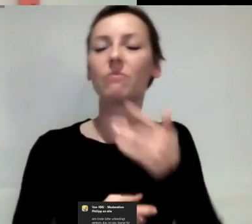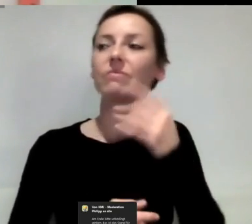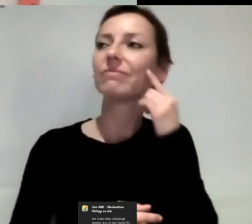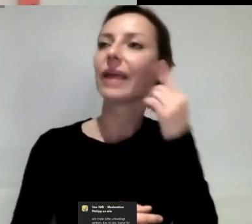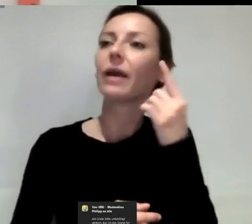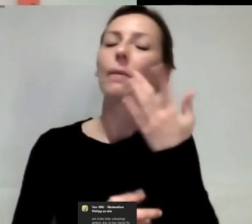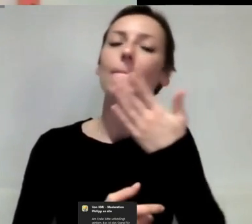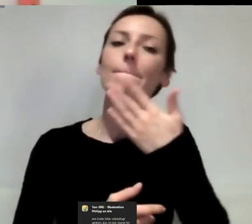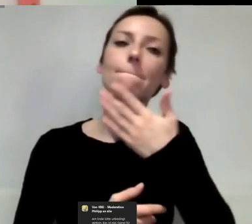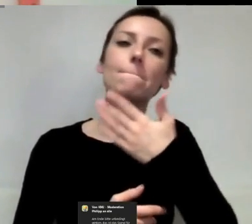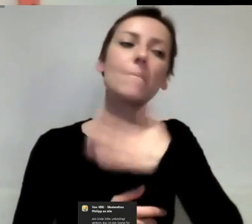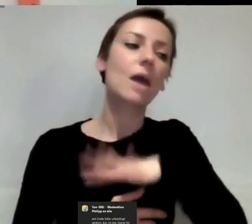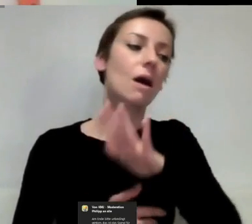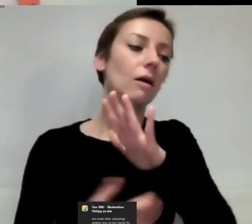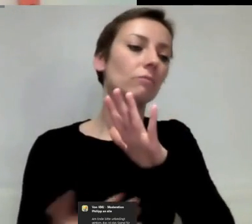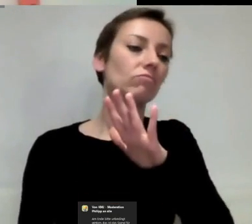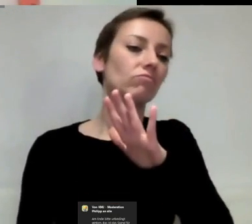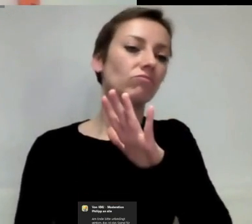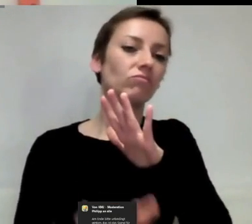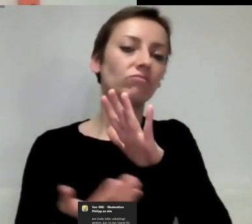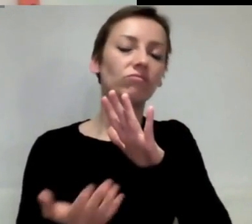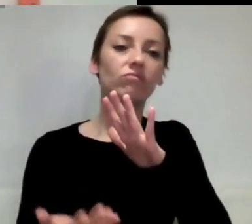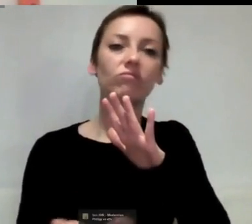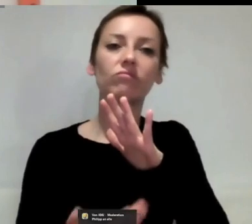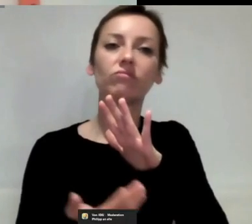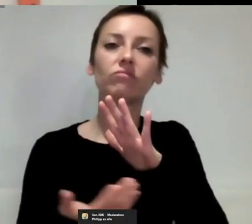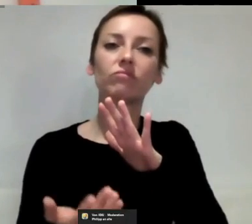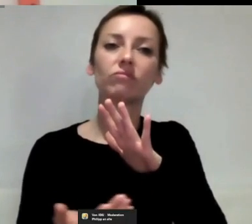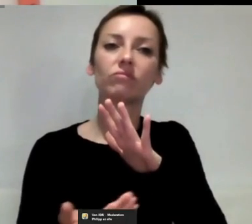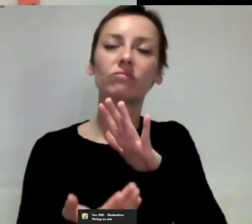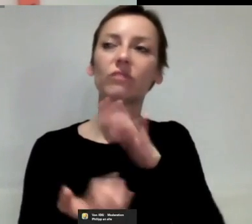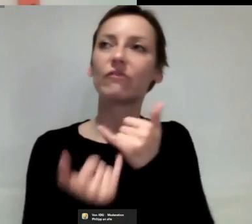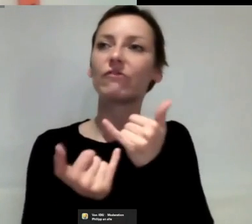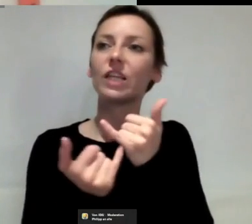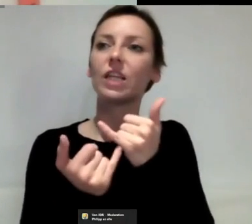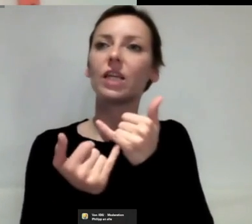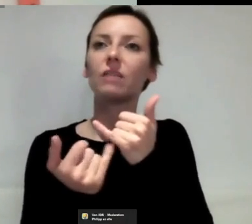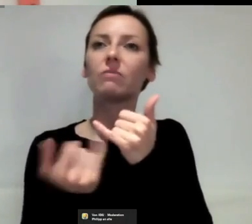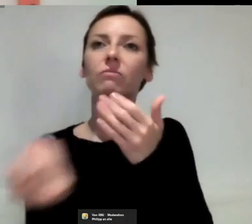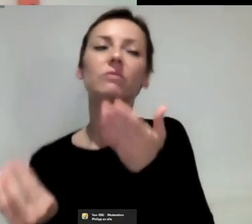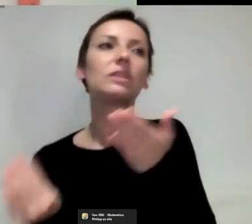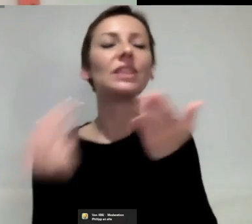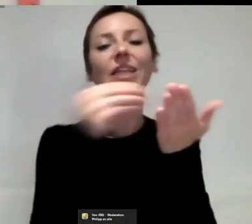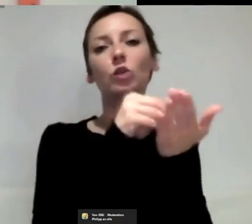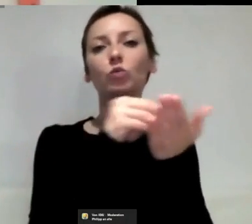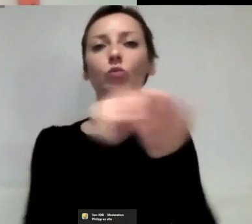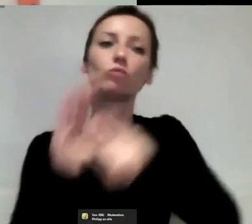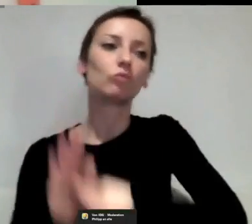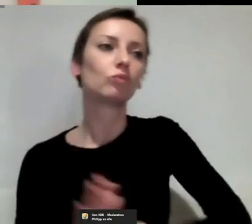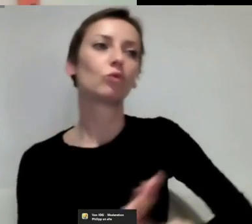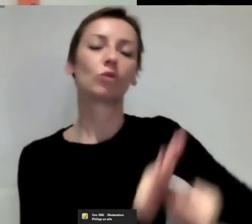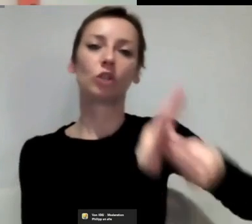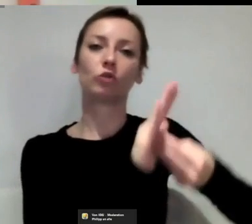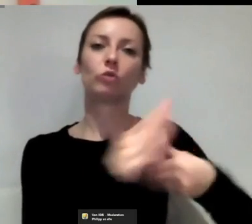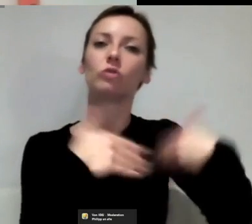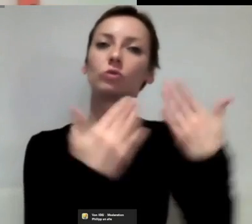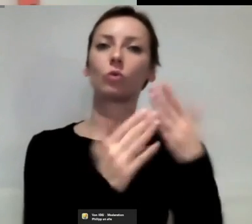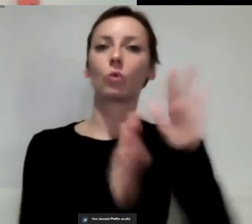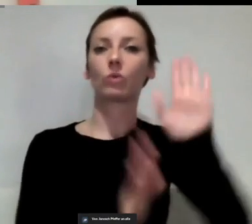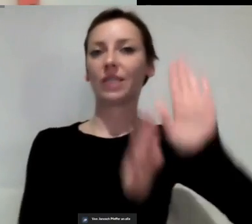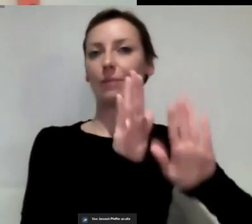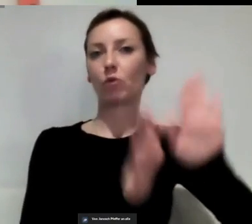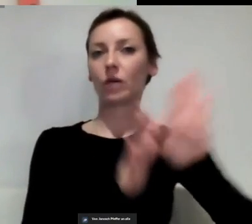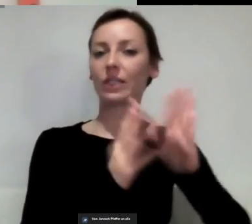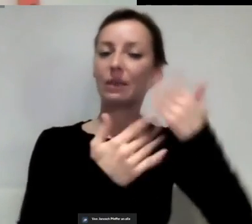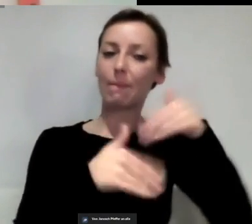dass eine Ergänzung für unsere Demokratie bedeutet, die dann auch das Vertrauen auch in die